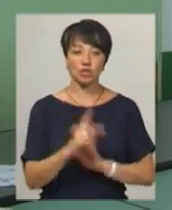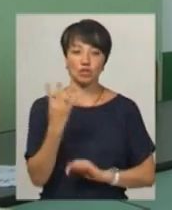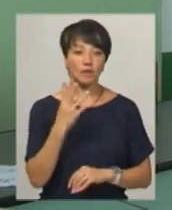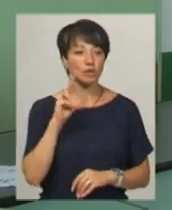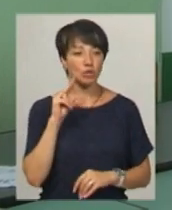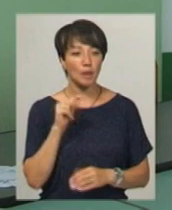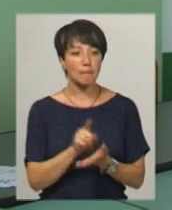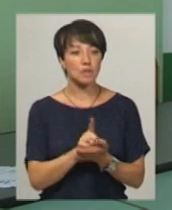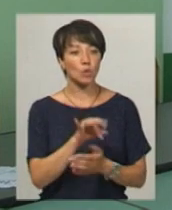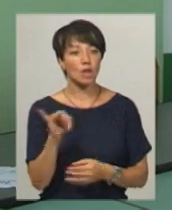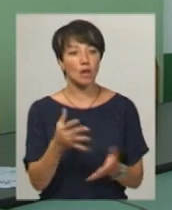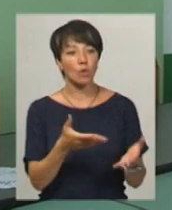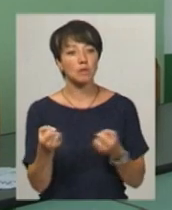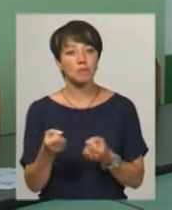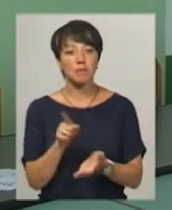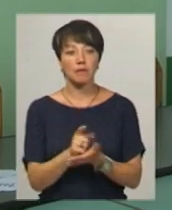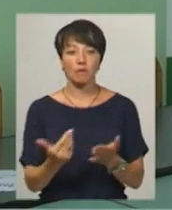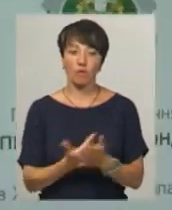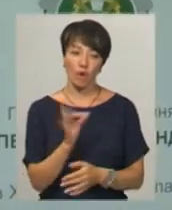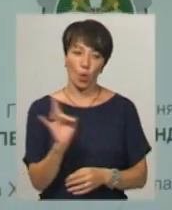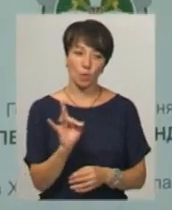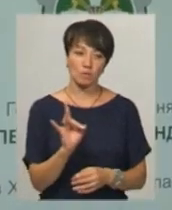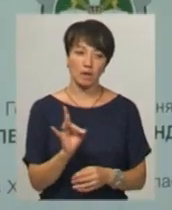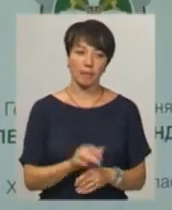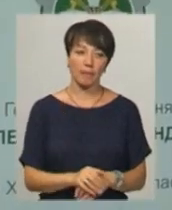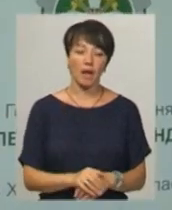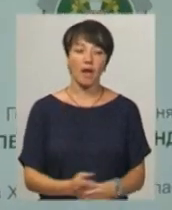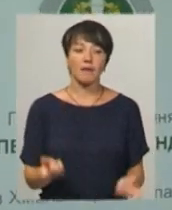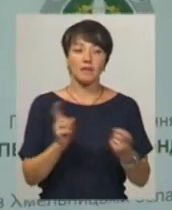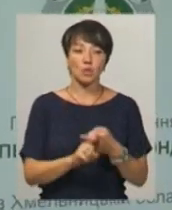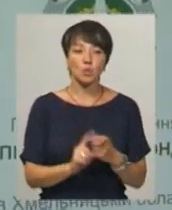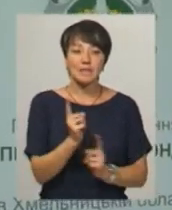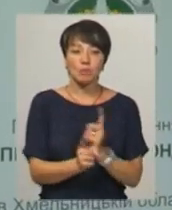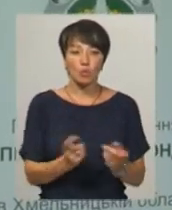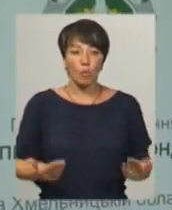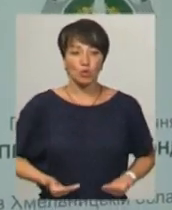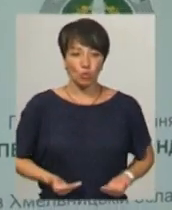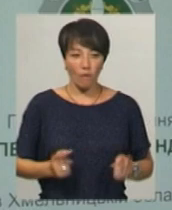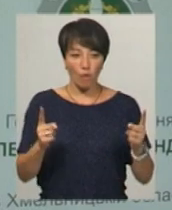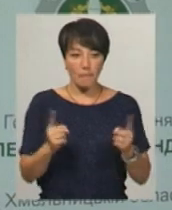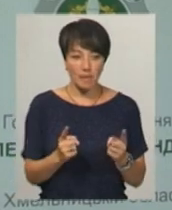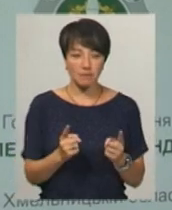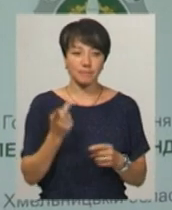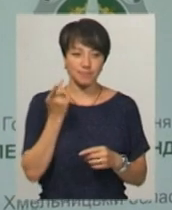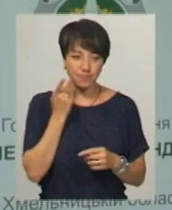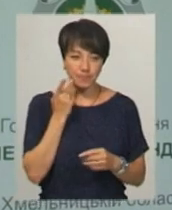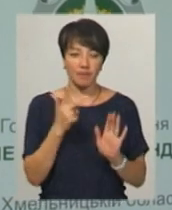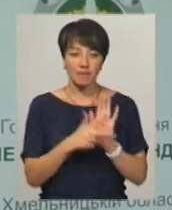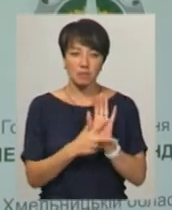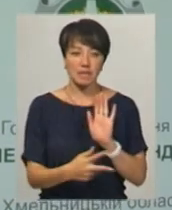числа пенсіонери вже отримають пенсію в нових розмірах. Зв'язку із зміною прожиткового мінімуму, то, як зазвичай,